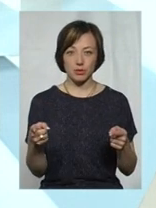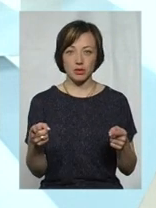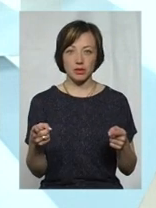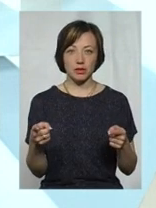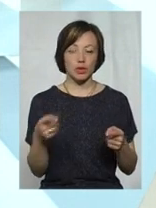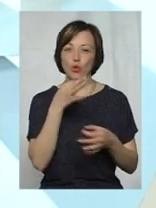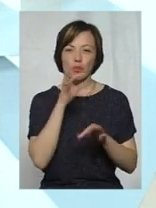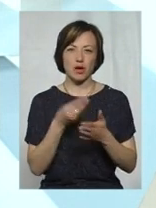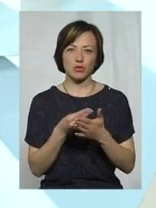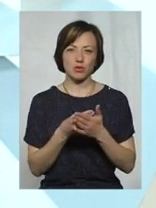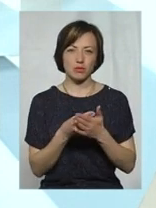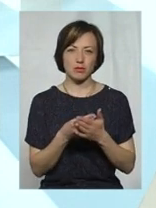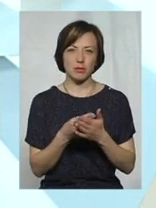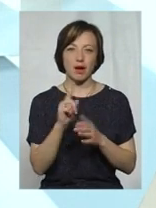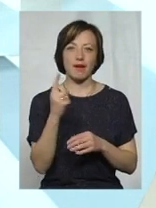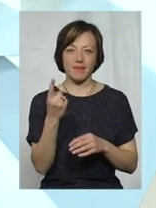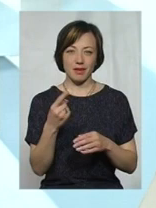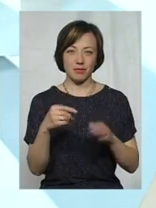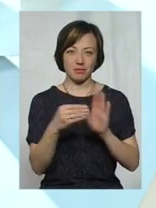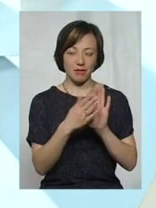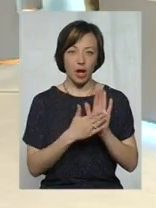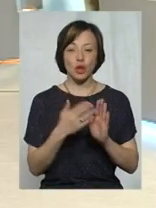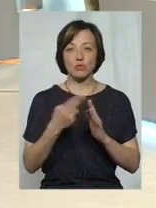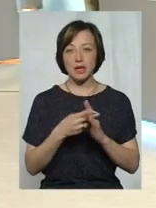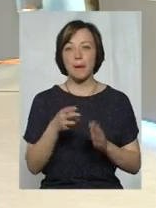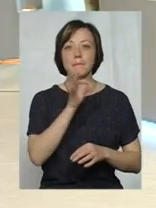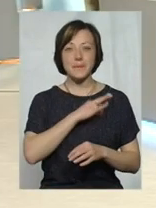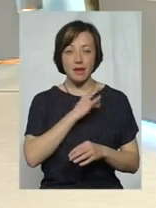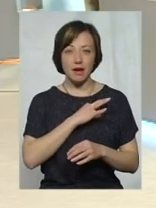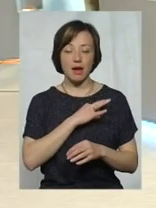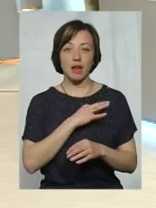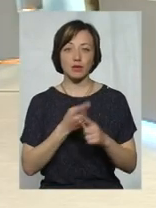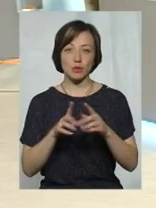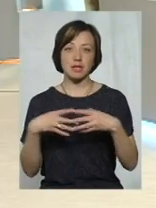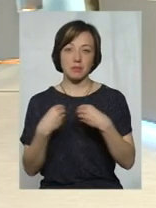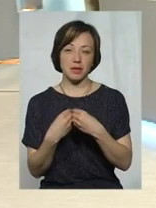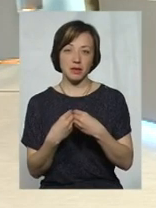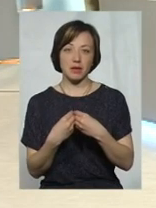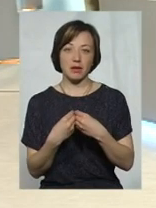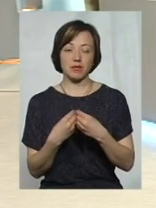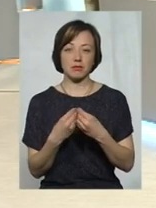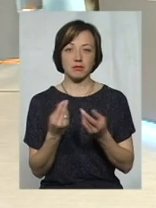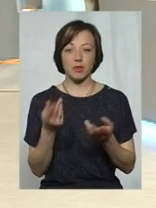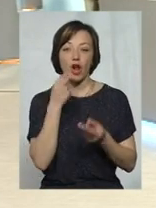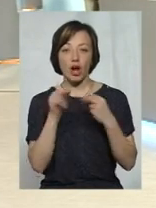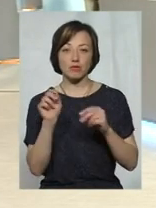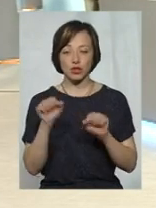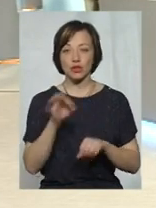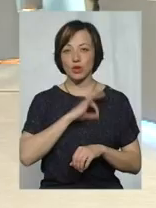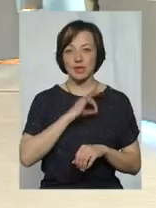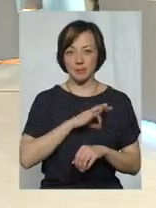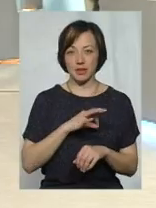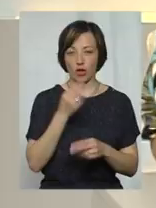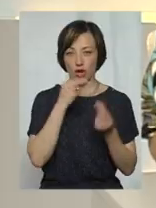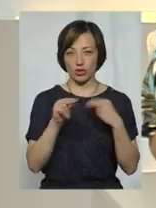будь-яка сума, будь-яка,-яка, якась одна гривня буде призначена, субсидії пільга, відповідно, на цю сім'ю надаватися не буде. Тому, можливо, скористатися